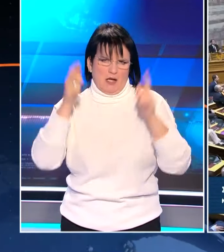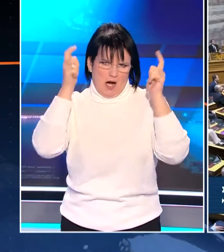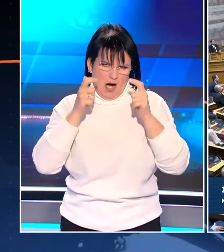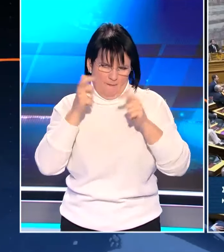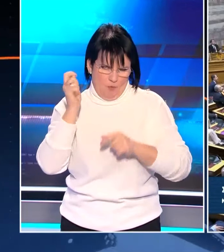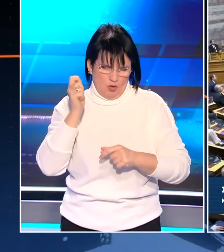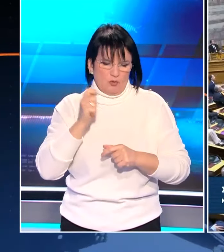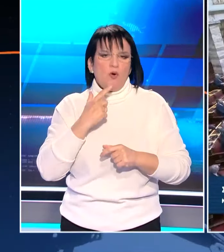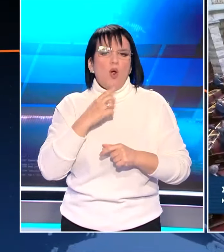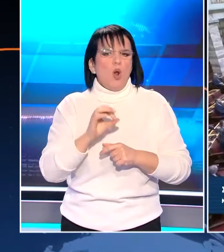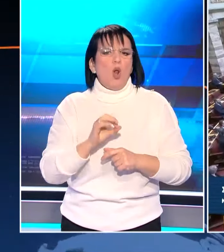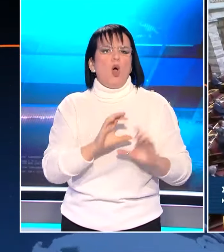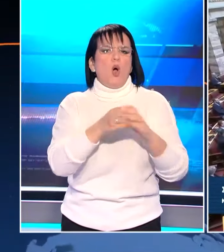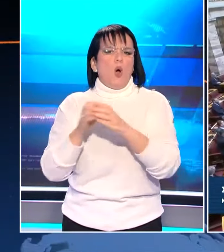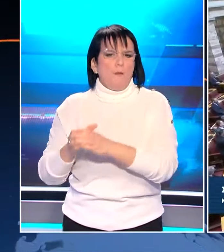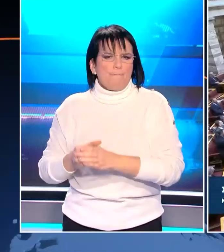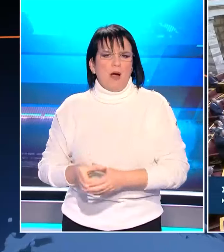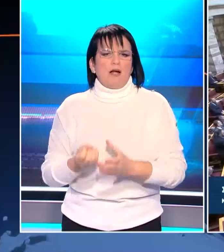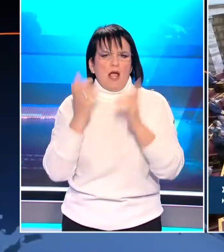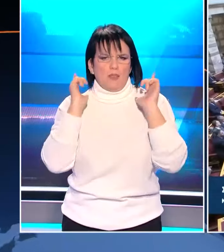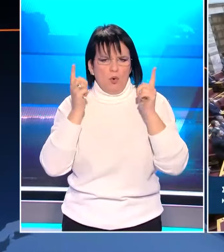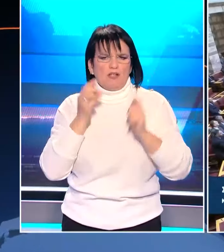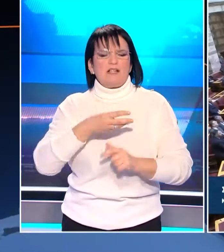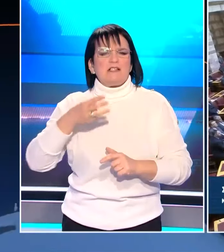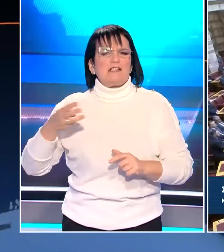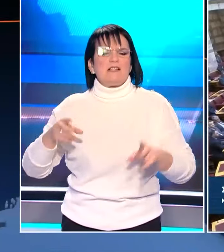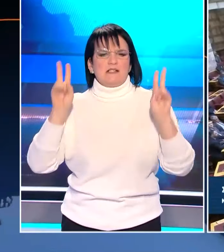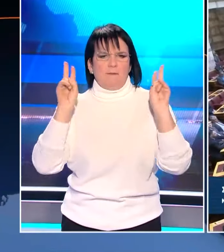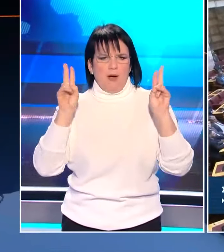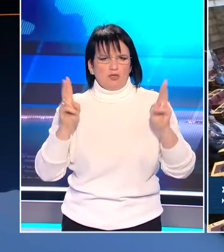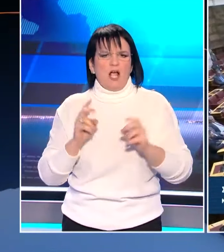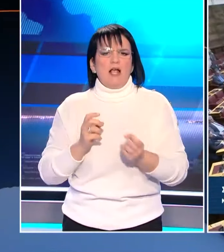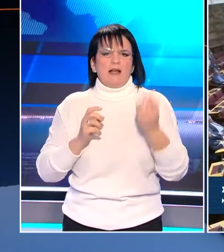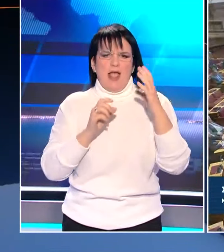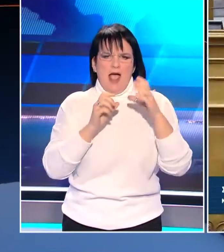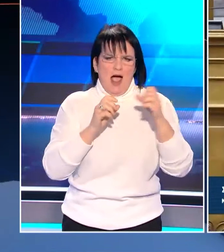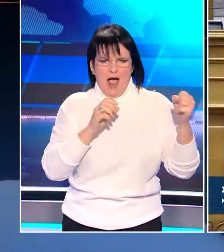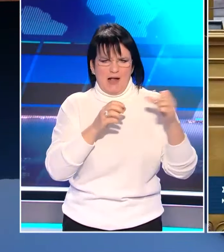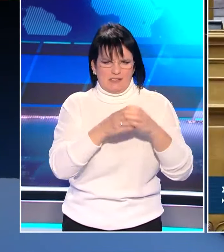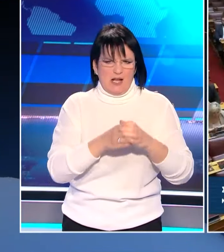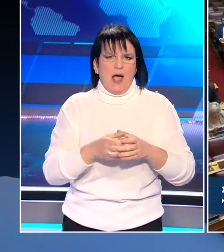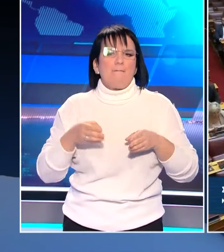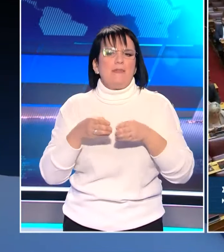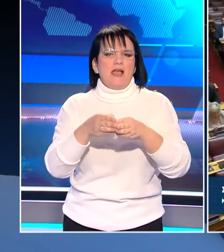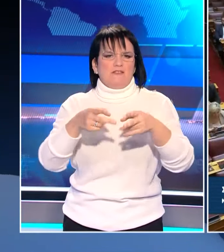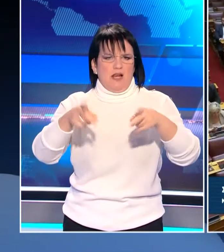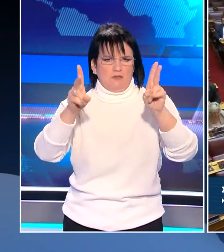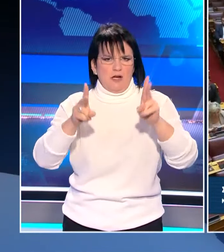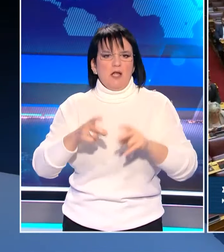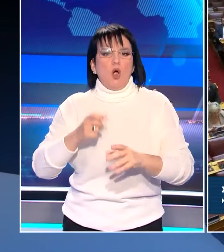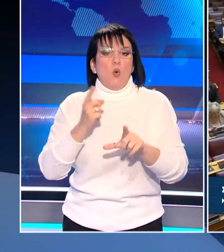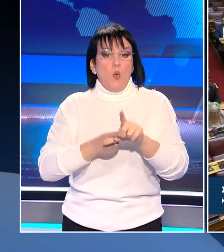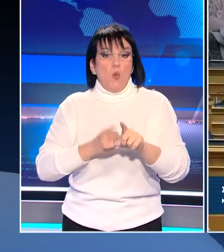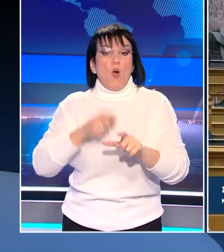γάμο στηρίχθηκε από τις κοινοβουλευτικές ομάδες της Νέας Δημοκρατίας, του ΣΥΡΙΖΑ, του ΠΑΣΟΚ, της Νέας Αριστεράς και της Πλεύσης Ελευθερίας, ενώ καταψήφισαν